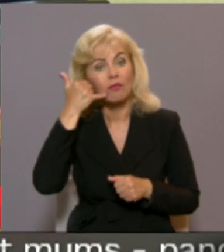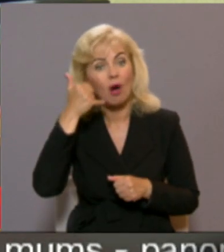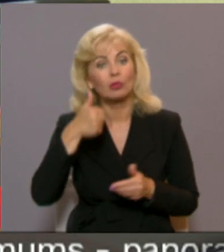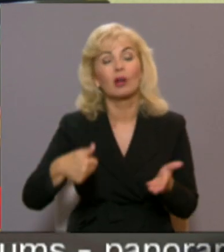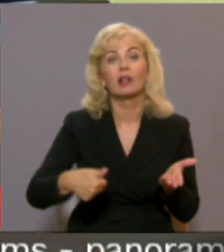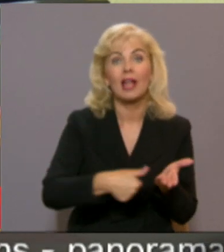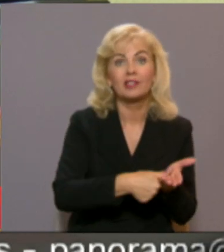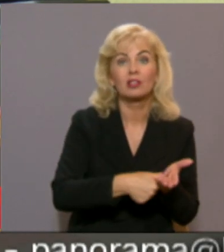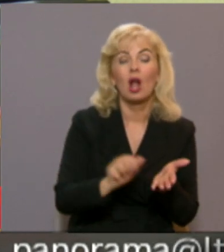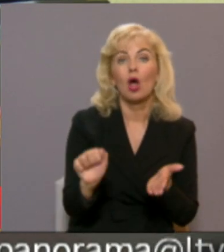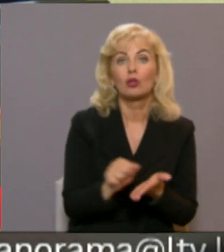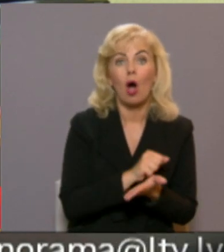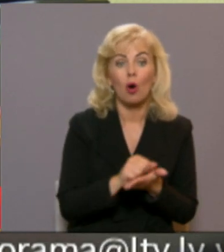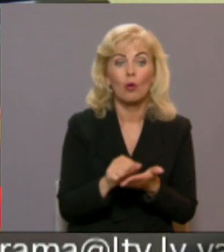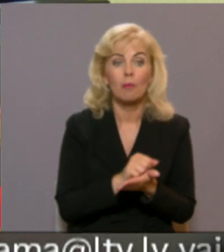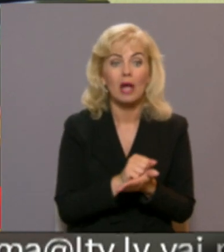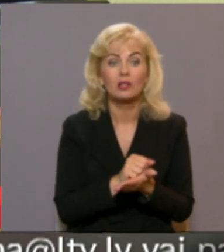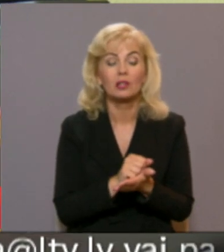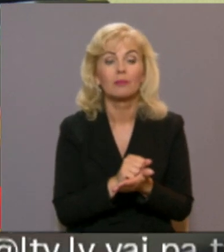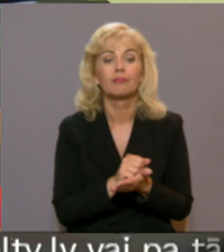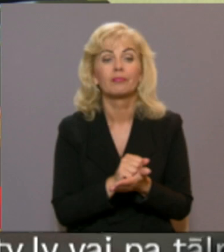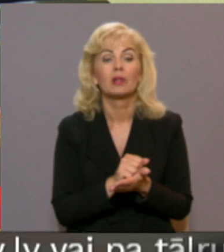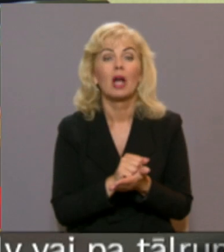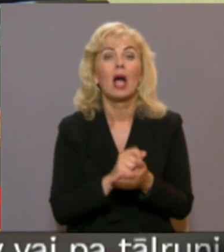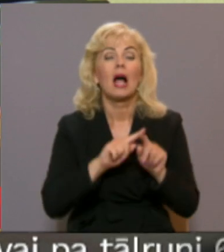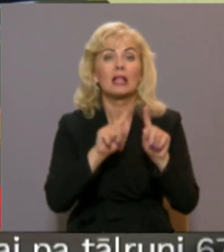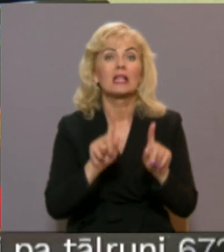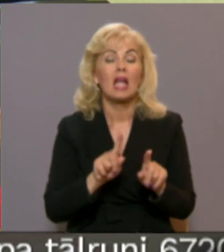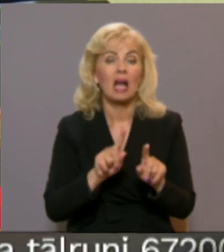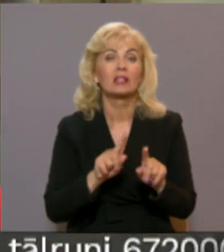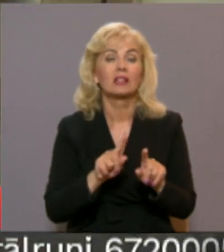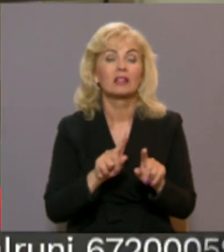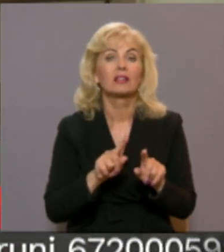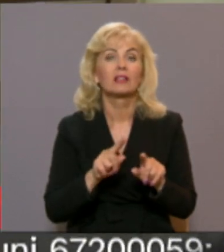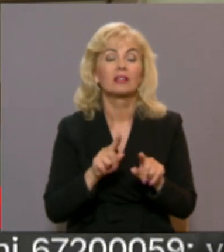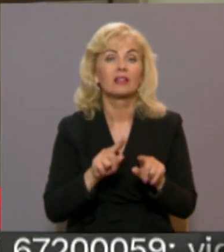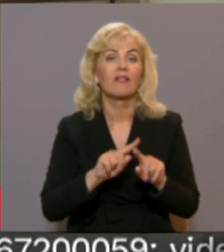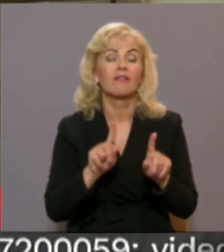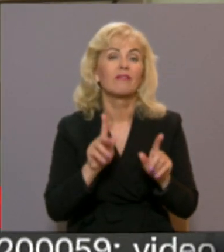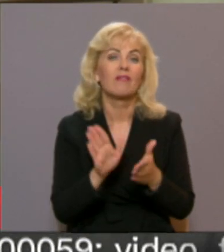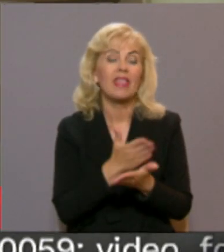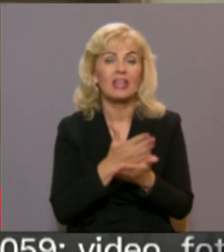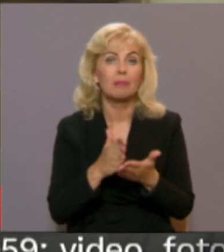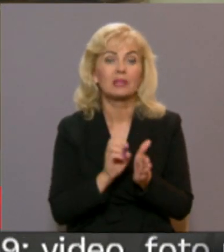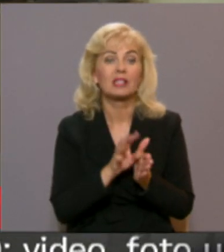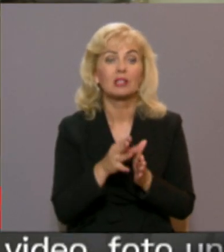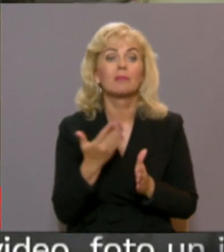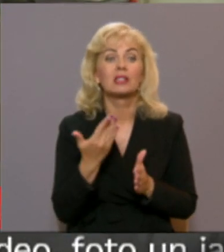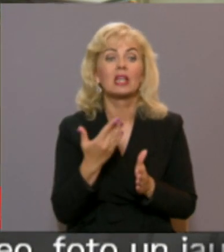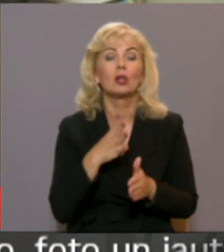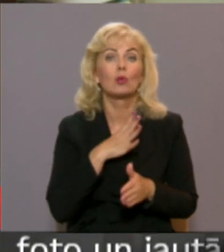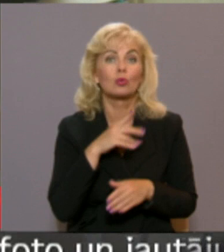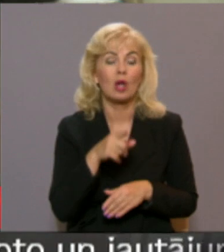reģistrēt dokumentus, grāntu, tagad lietudības sistēma, tā kā viss notiek. Cik jūs te apmēram esiet? Desgan daudz.